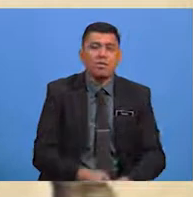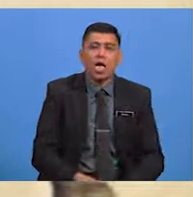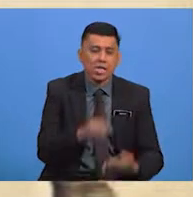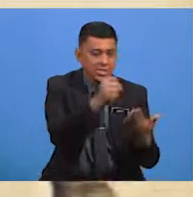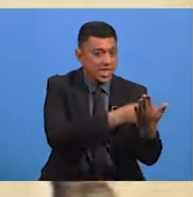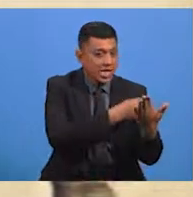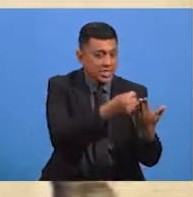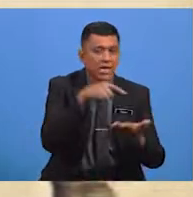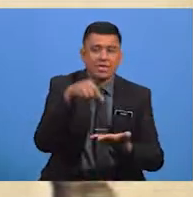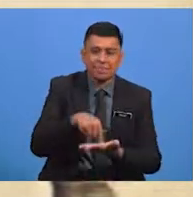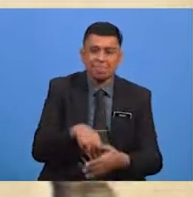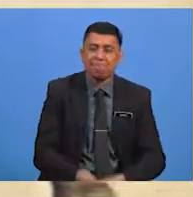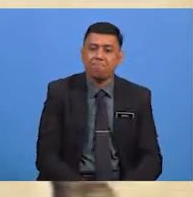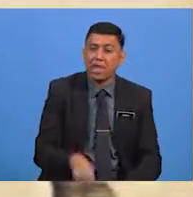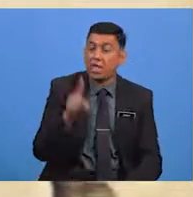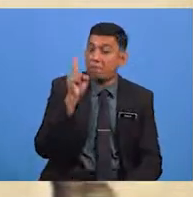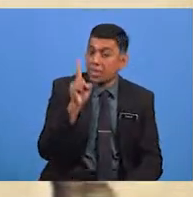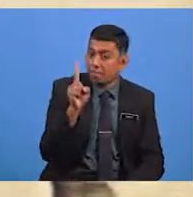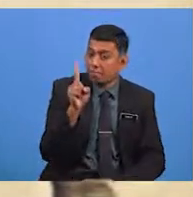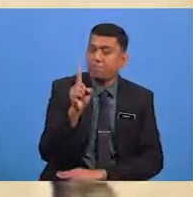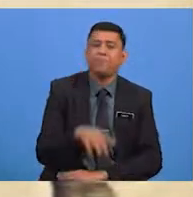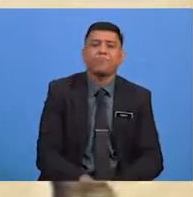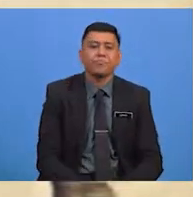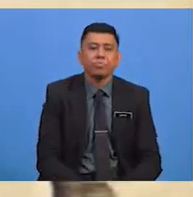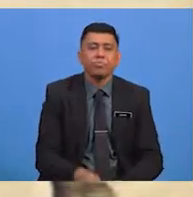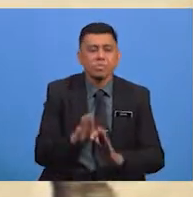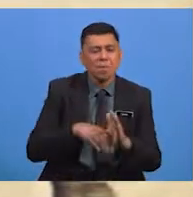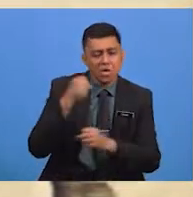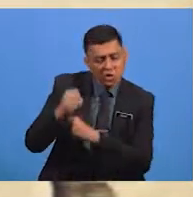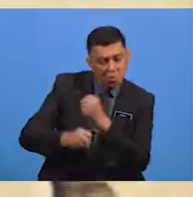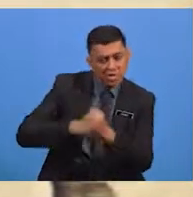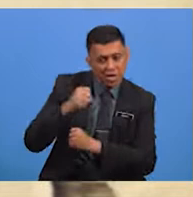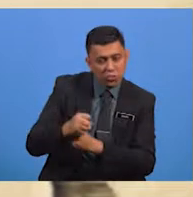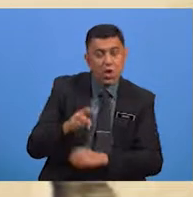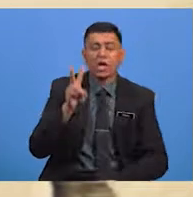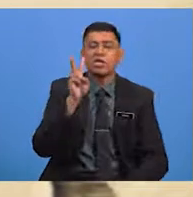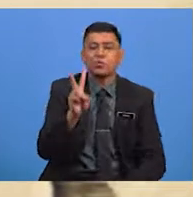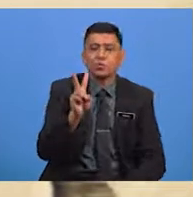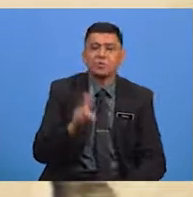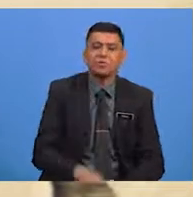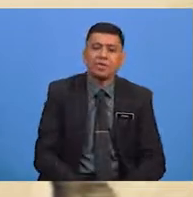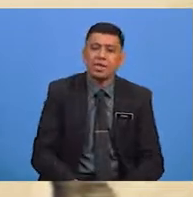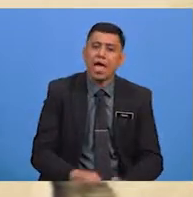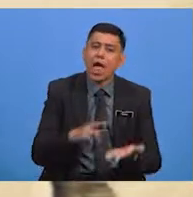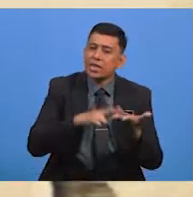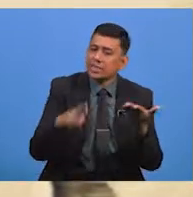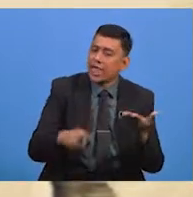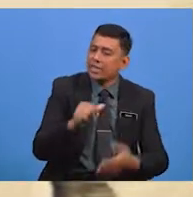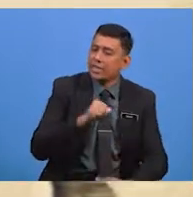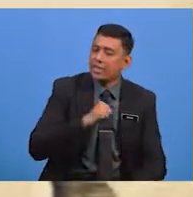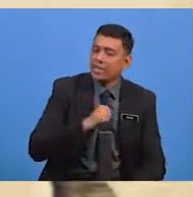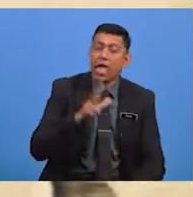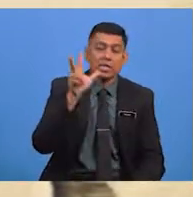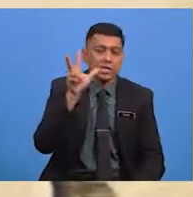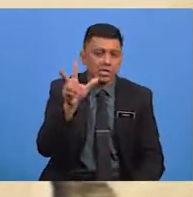Sajak Ini Yang Pertama Bersopan Santun Kedua Rendah Rendah Diri